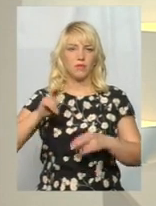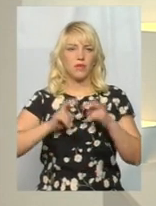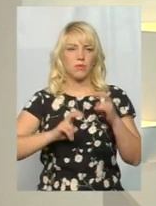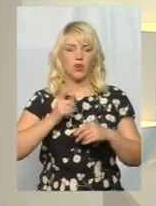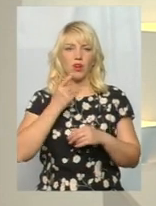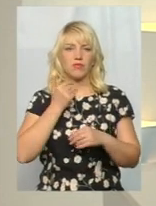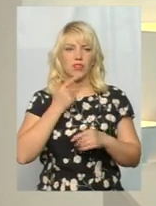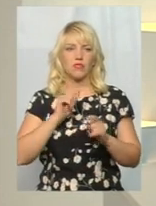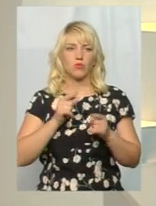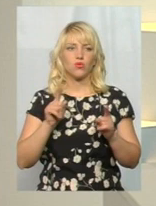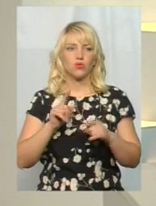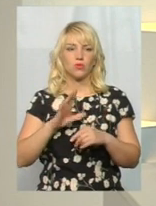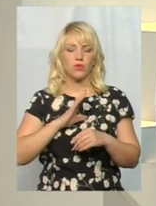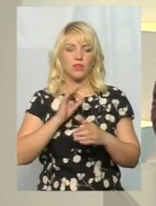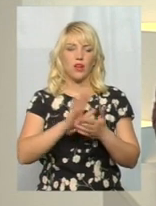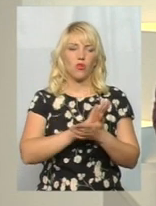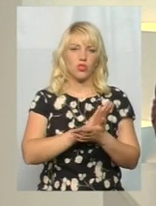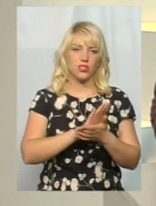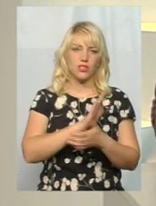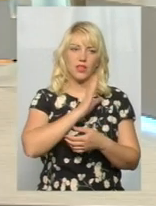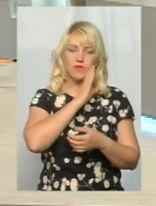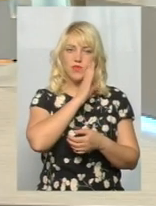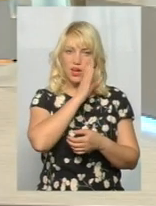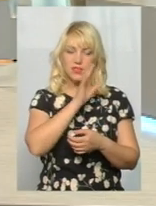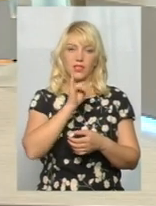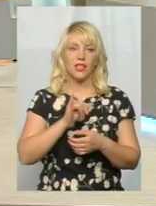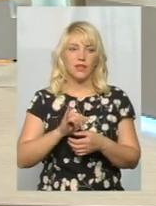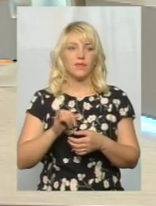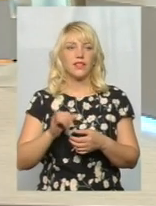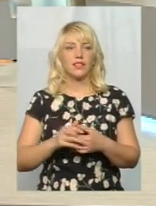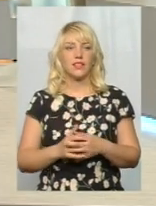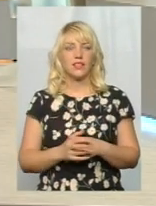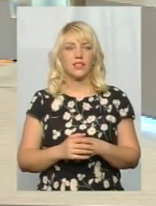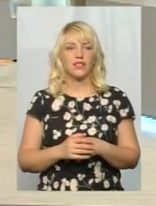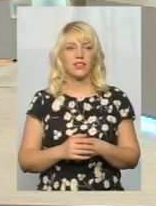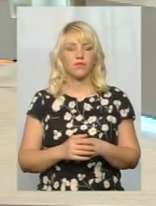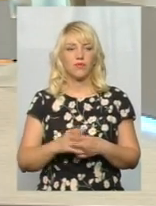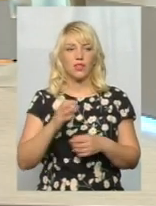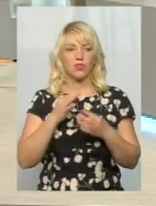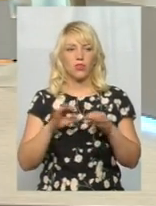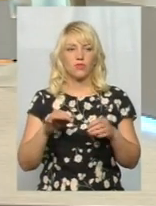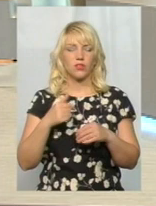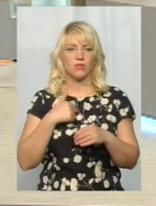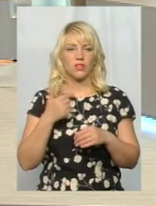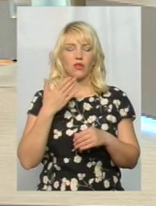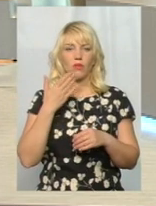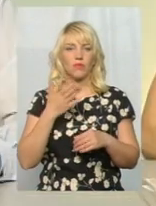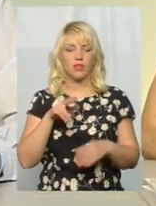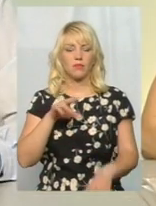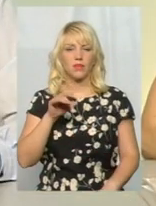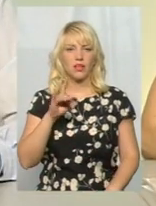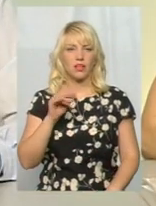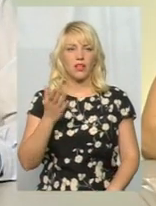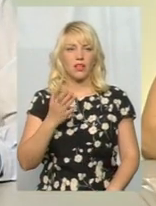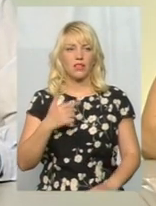Красилівського, тому що були на очисних вранці. І дозволити мені якраз коментар про Петруку, я хочу сказати, які саме